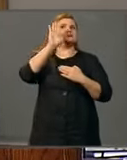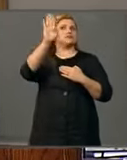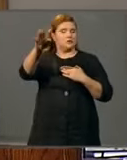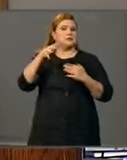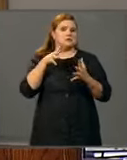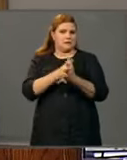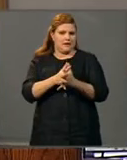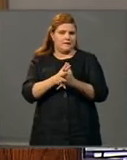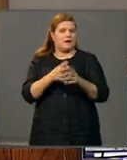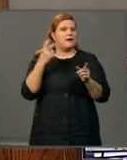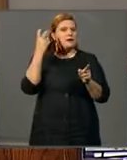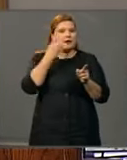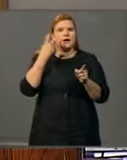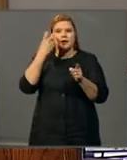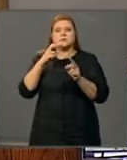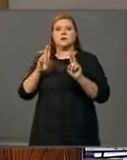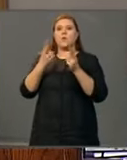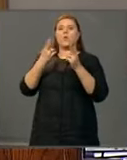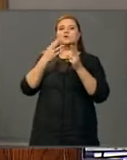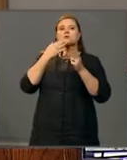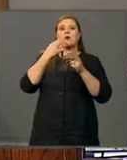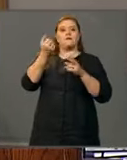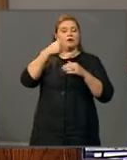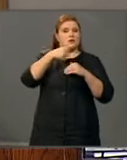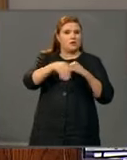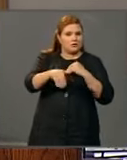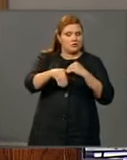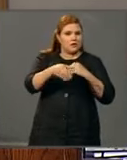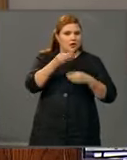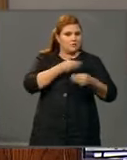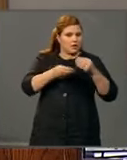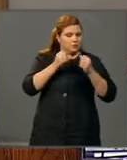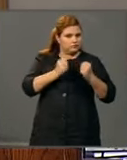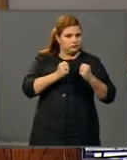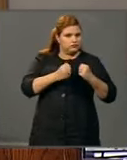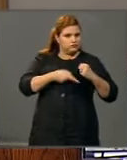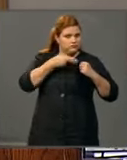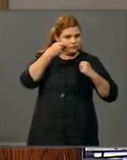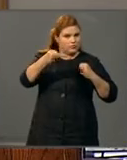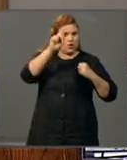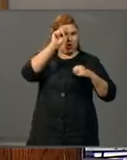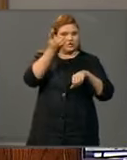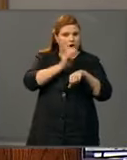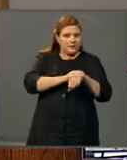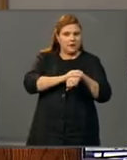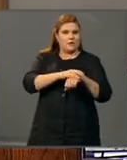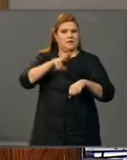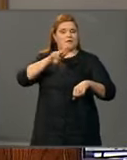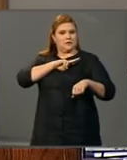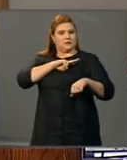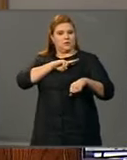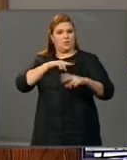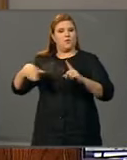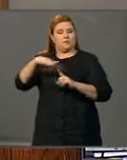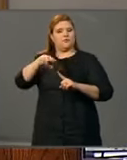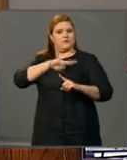Aktiivisessa etsinnässä on kaivostoiminnan jatkaja, joka on vakavarainen sekä osaava toimija ja joka kantaa vastuunsa ympäristön